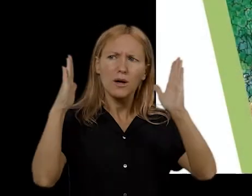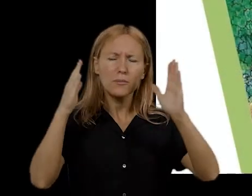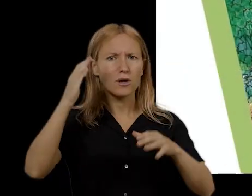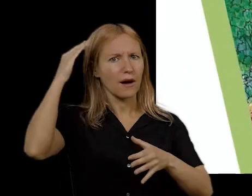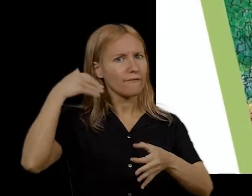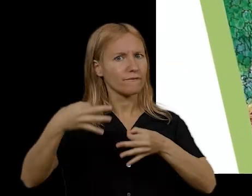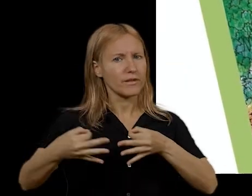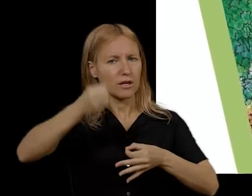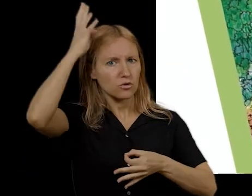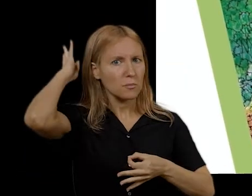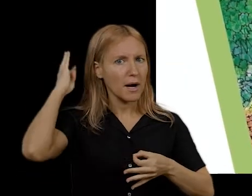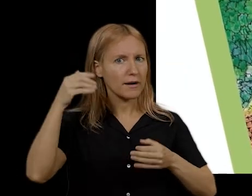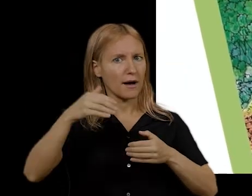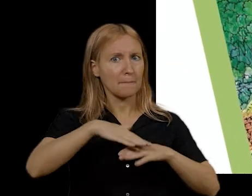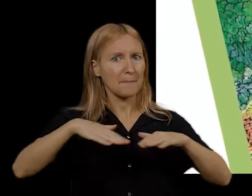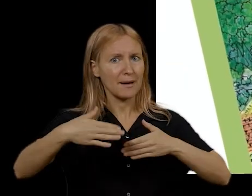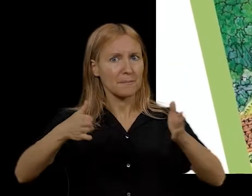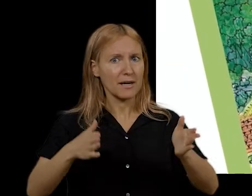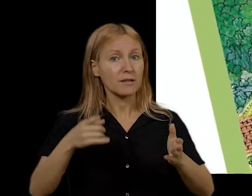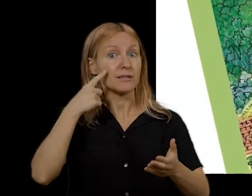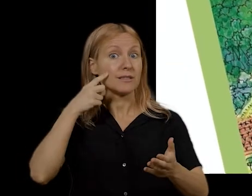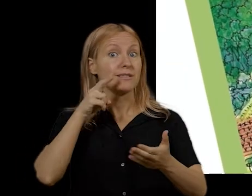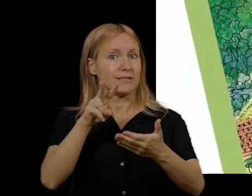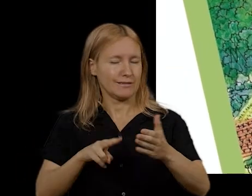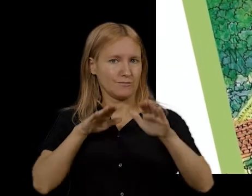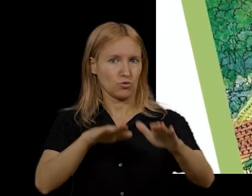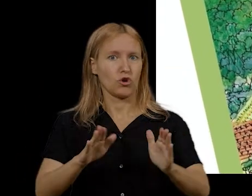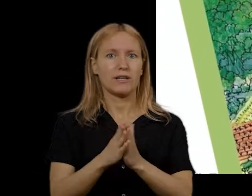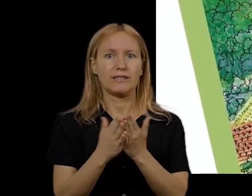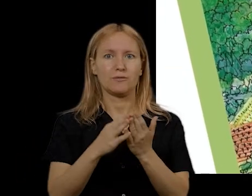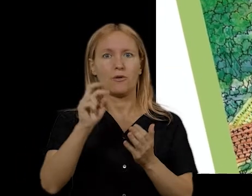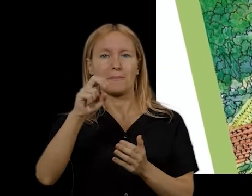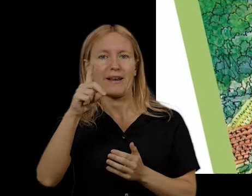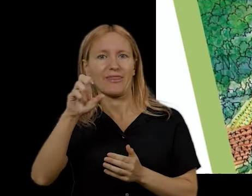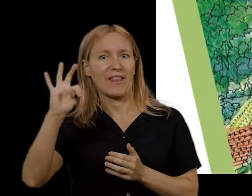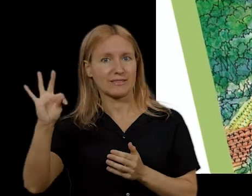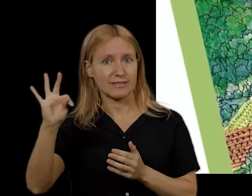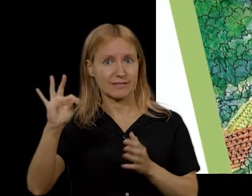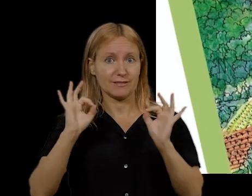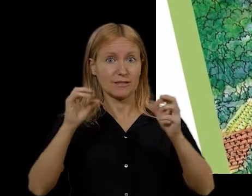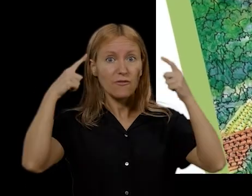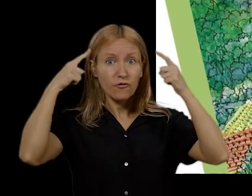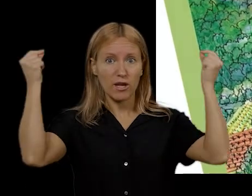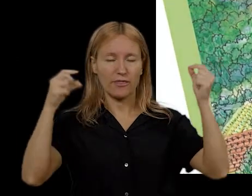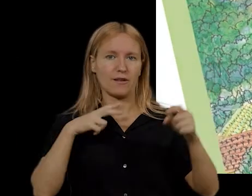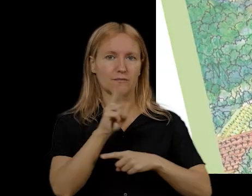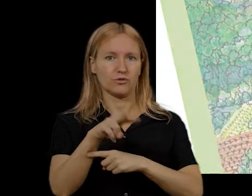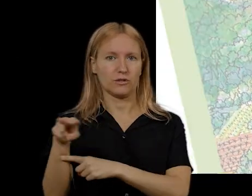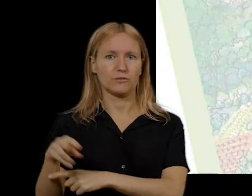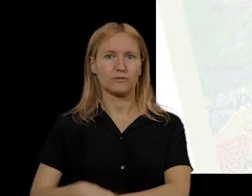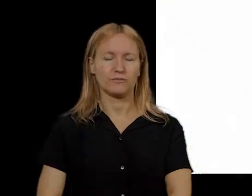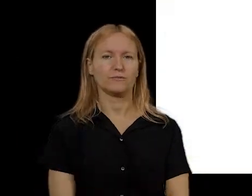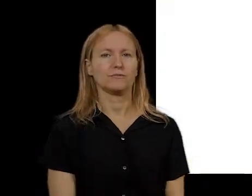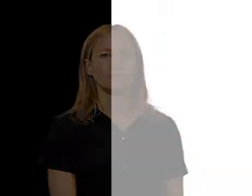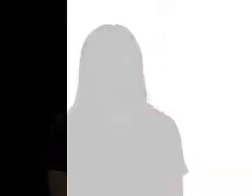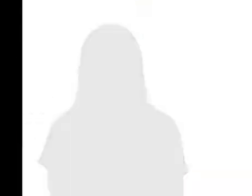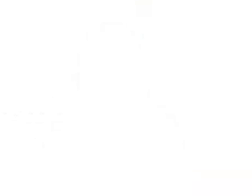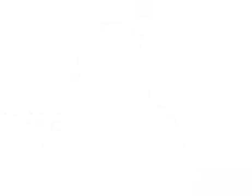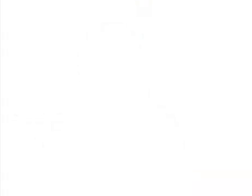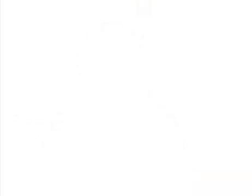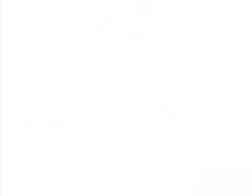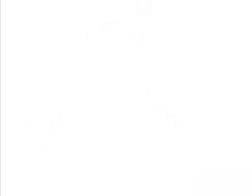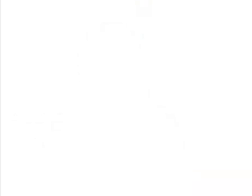I si vols saber una mica més com era i què es feia la vila romana del Pla de les Parets, llegeix les històries d'en Verdet, el fullet del museu.